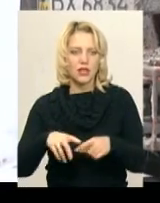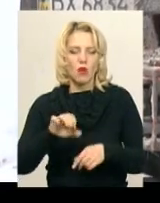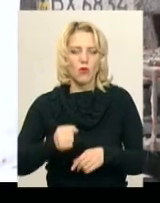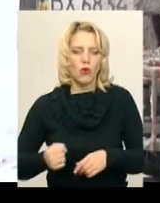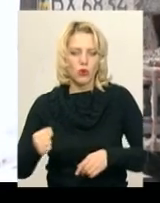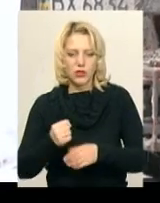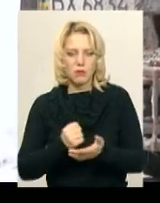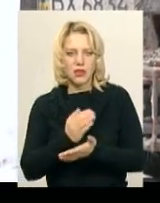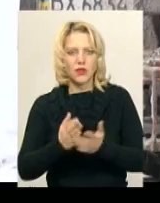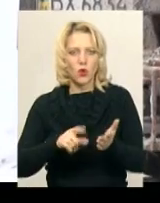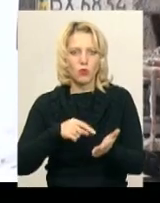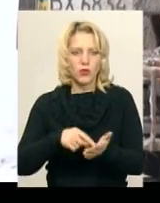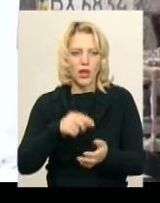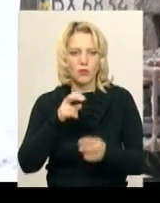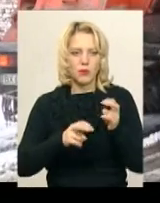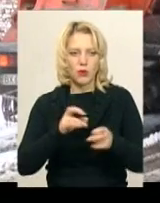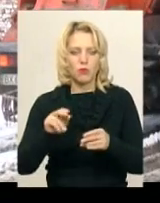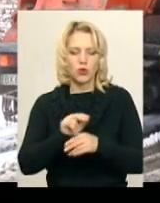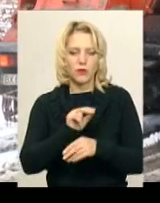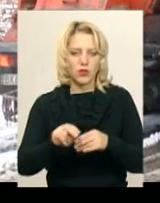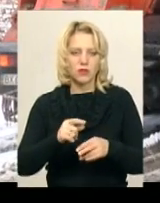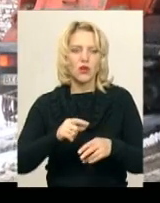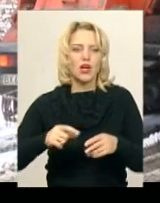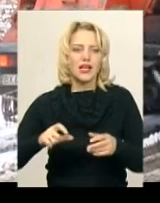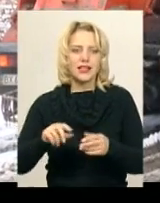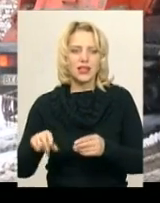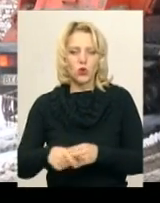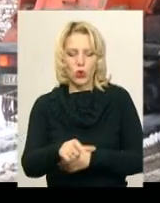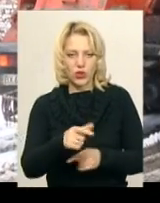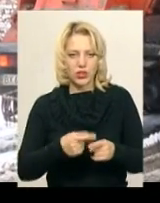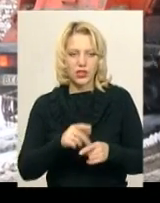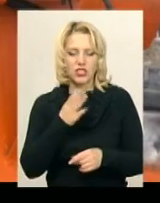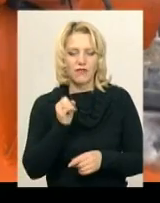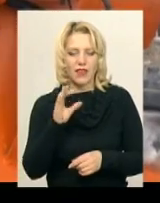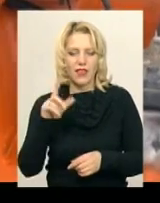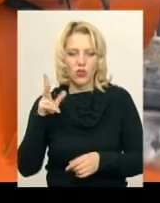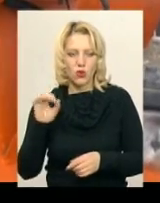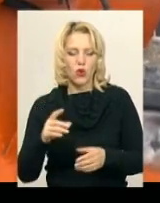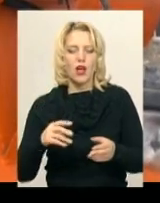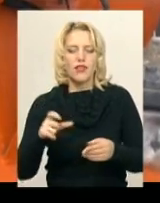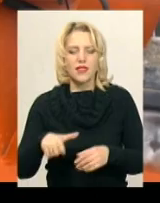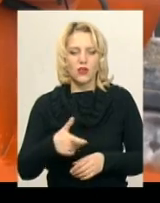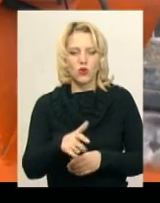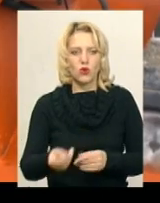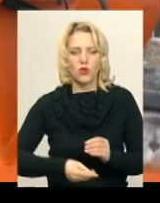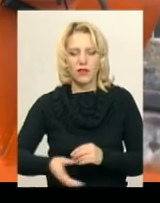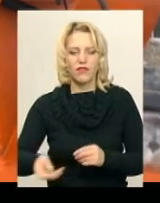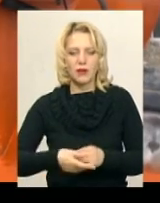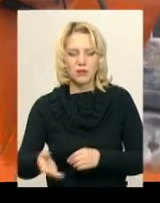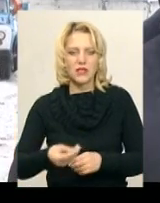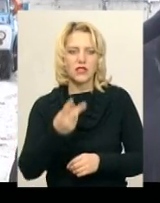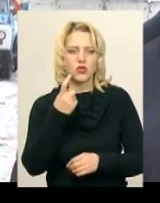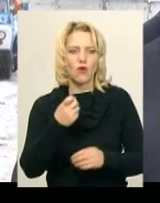комунального підприємства по будівництву, ремонту та експлуатації доріг Володимир Шваєнко, на дороги міста висипали 180 тонн піщано-соляної